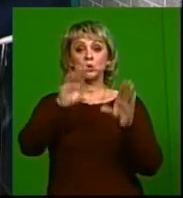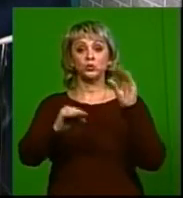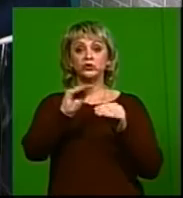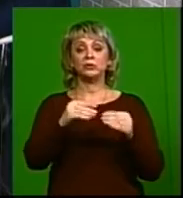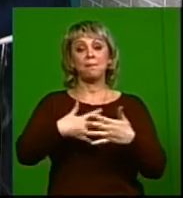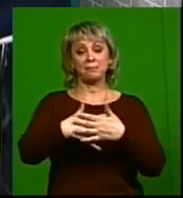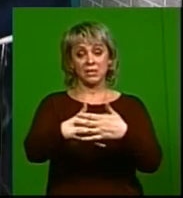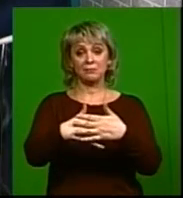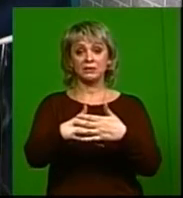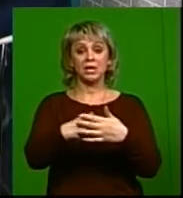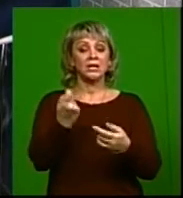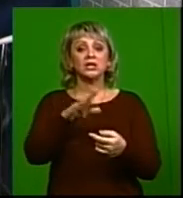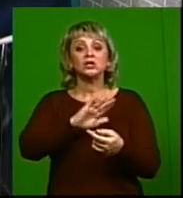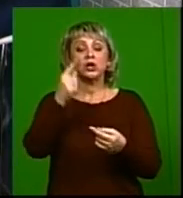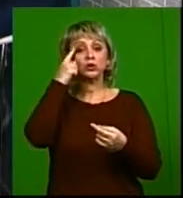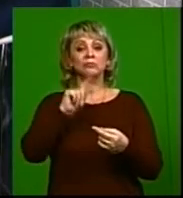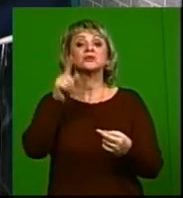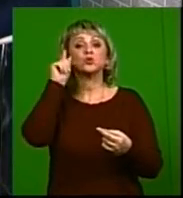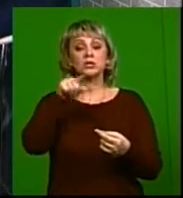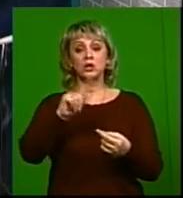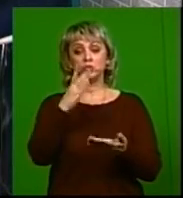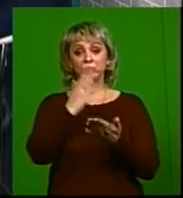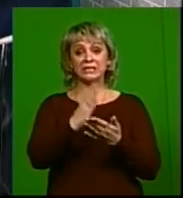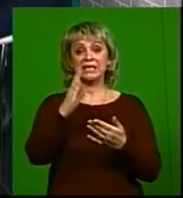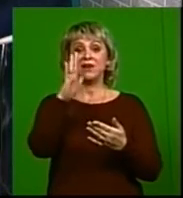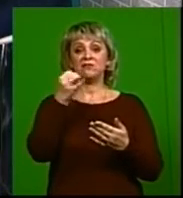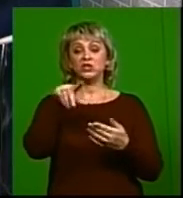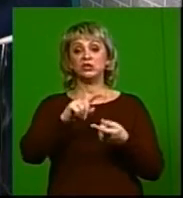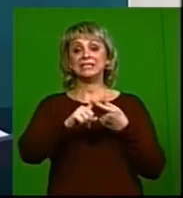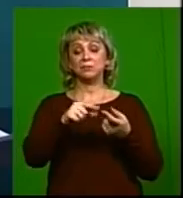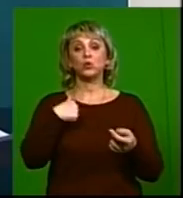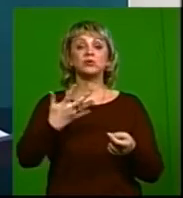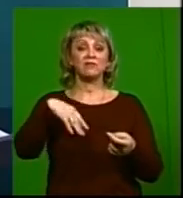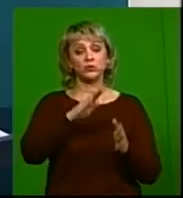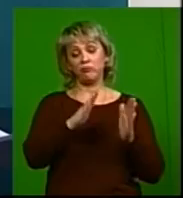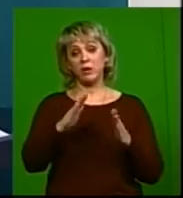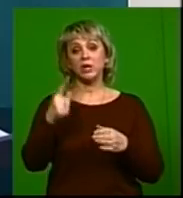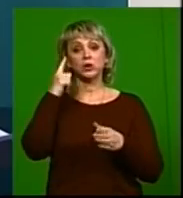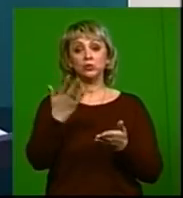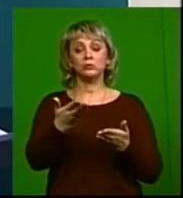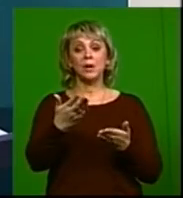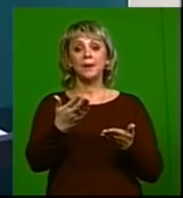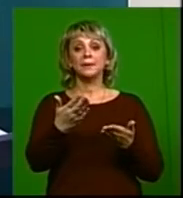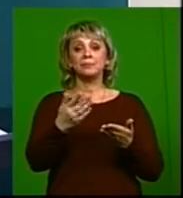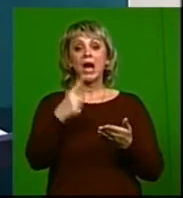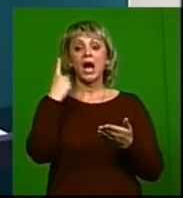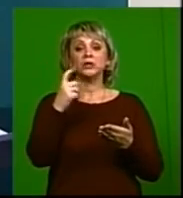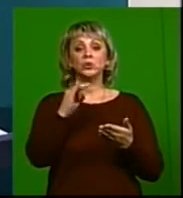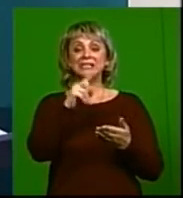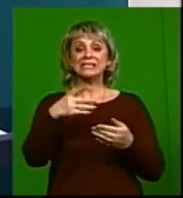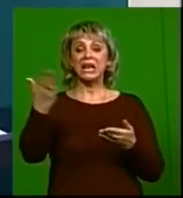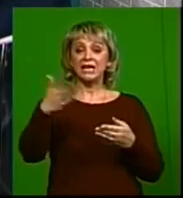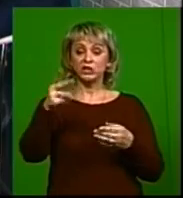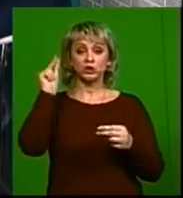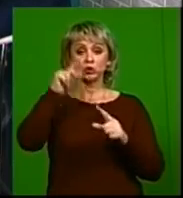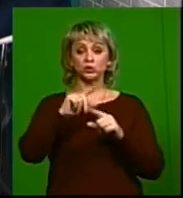причине беременности, но никогда она не думала. Ну, знала, что есть ВИЧ-инфекция, ну, про себя, у меня всё в порядке. Как мне иногда на одной из лекций со